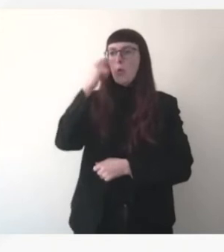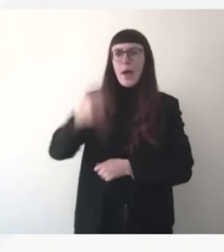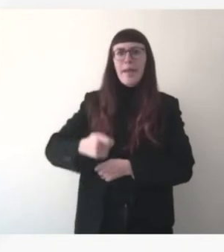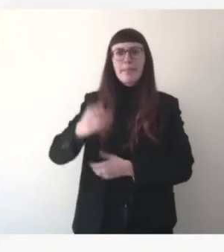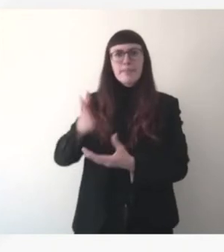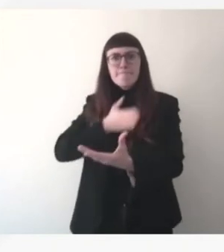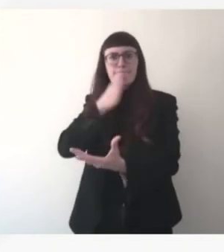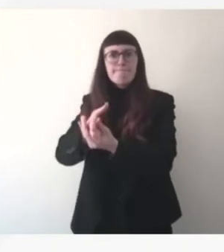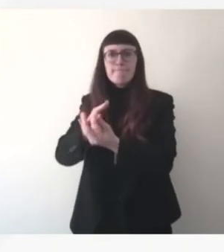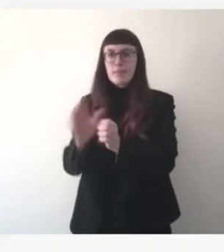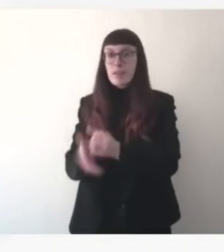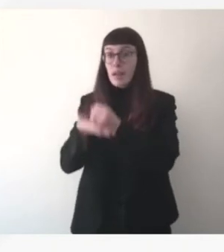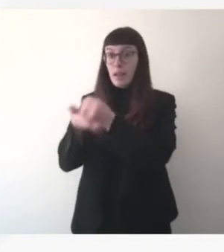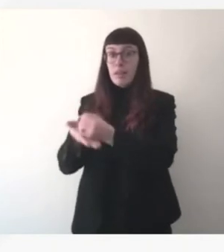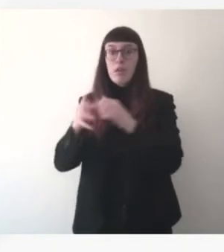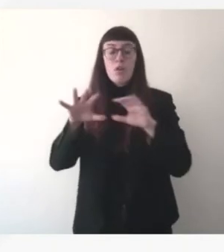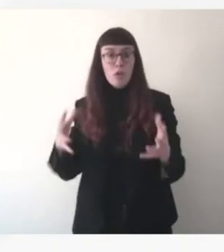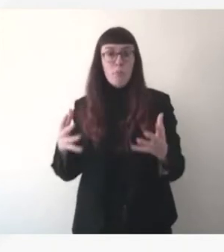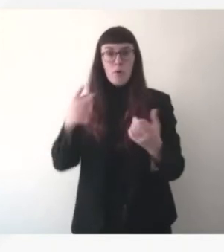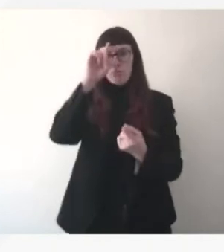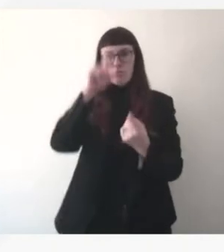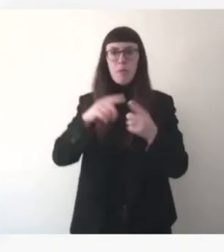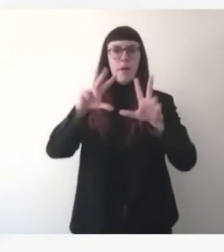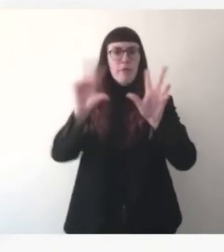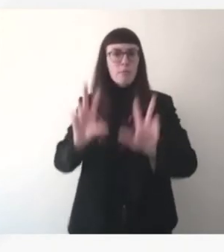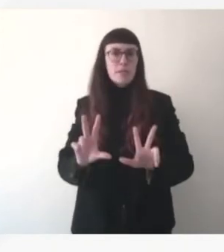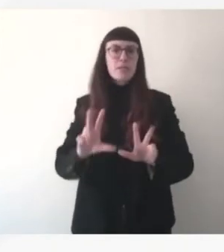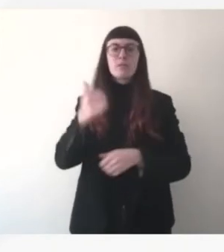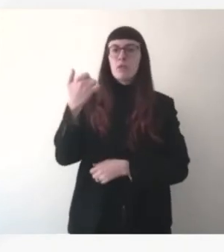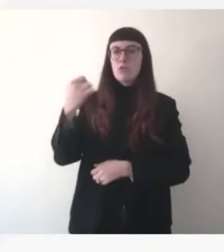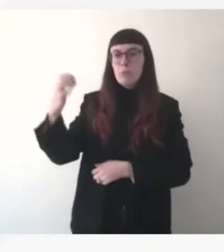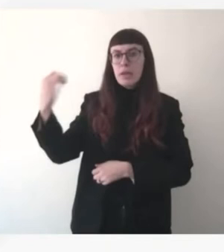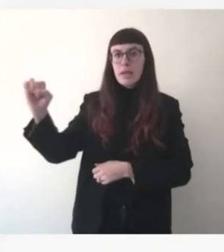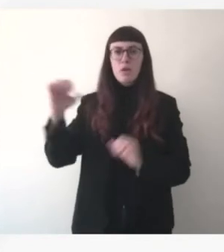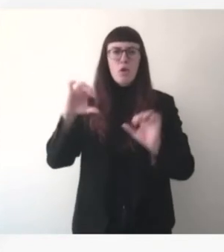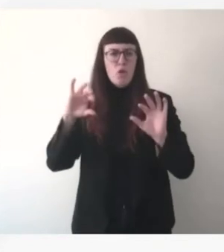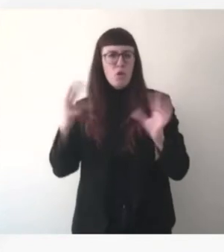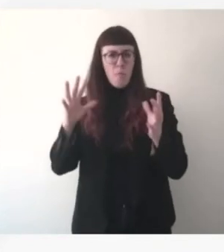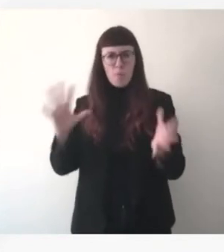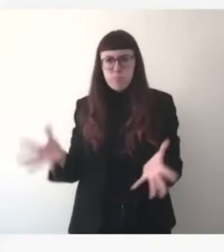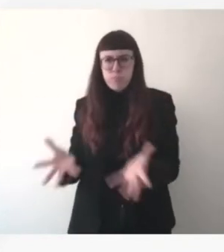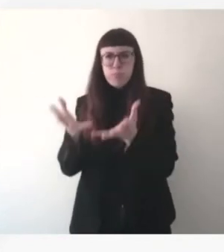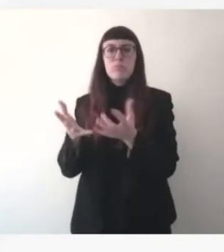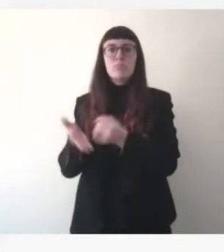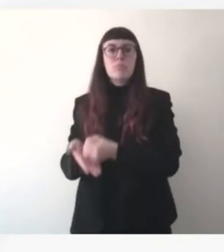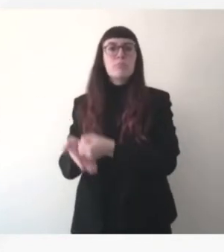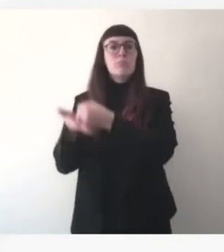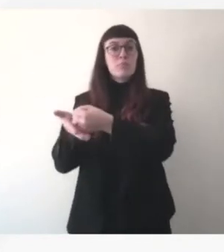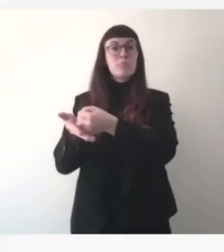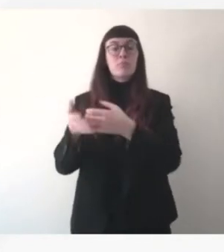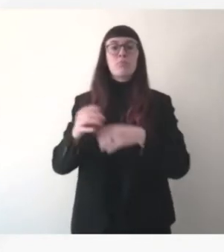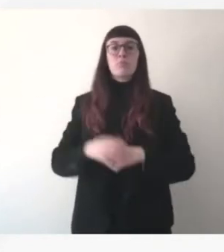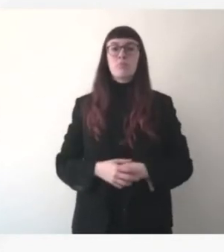informatiques et d'équipements électroniques. Il s'agit de permettre au réseau de télécommunication et